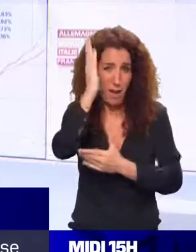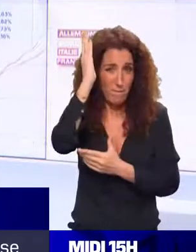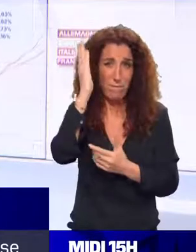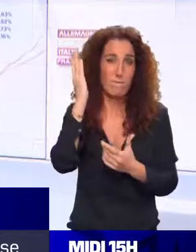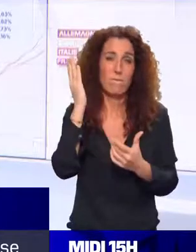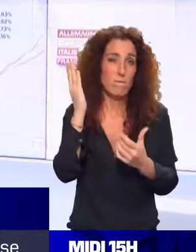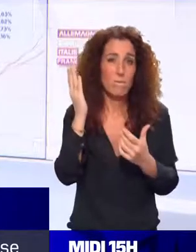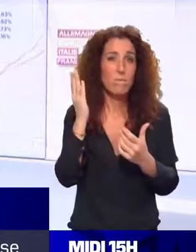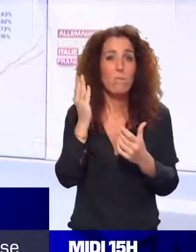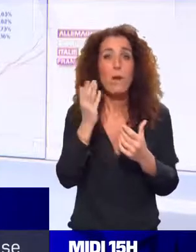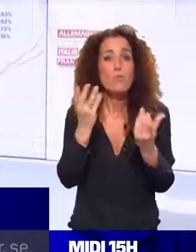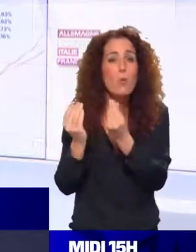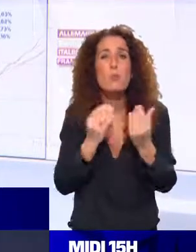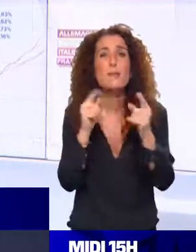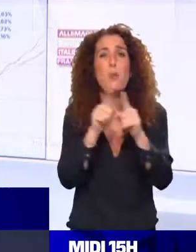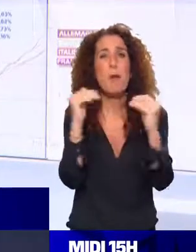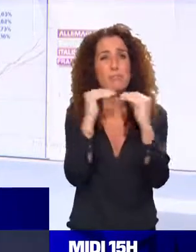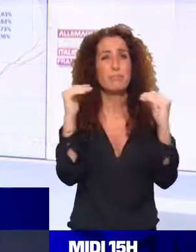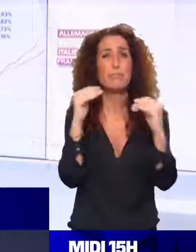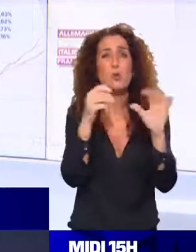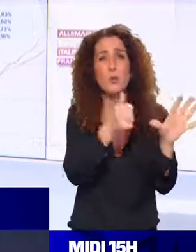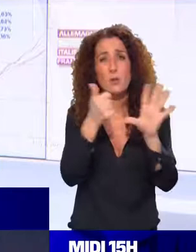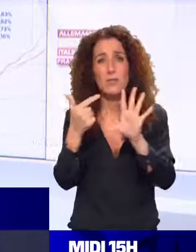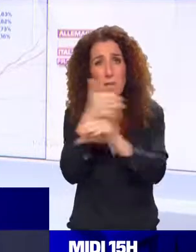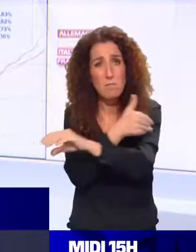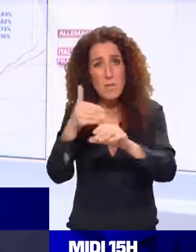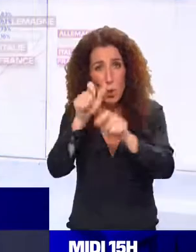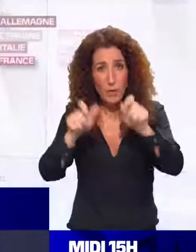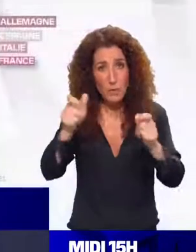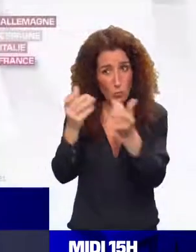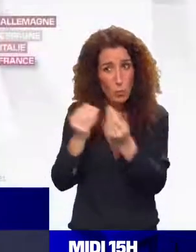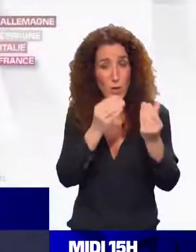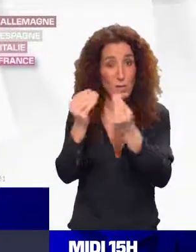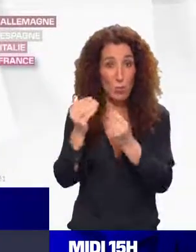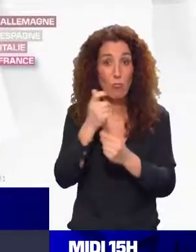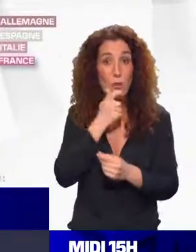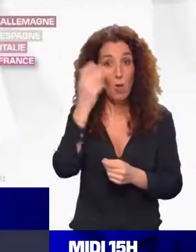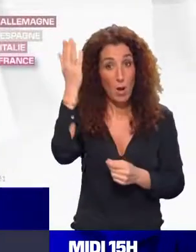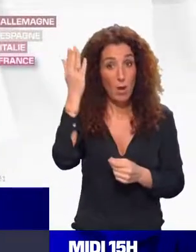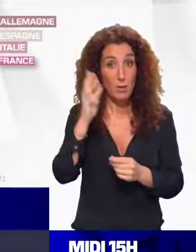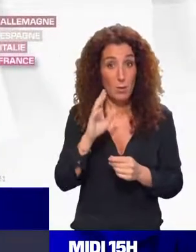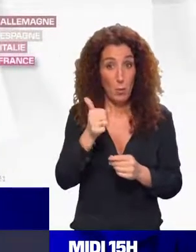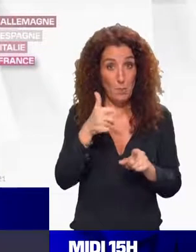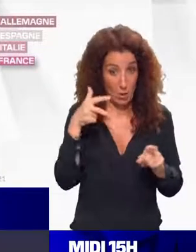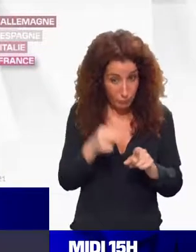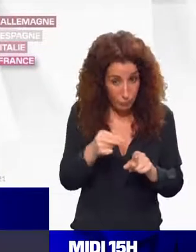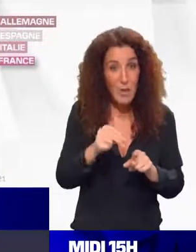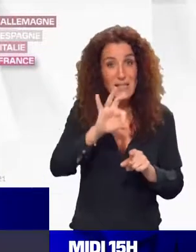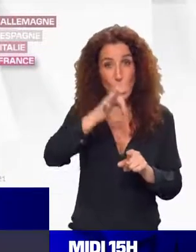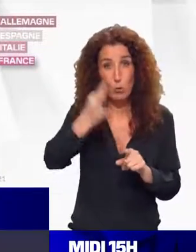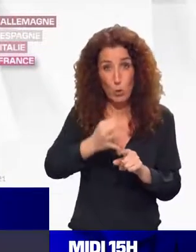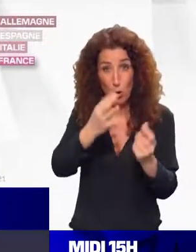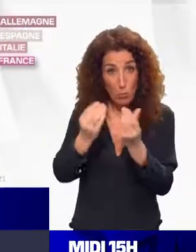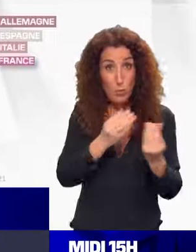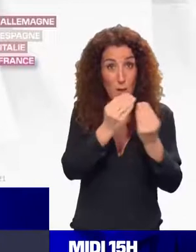population à peu près équivalente à celle de la France, environ 67 millions d'habitants. Eh bien, vous voyez, le Royaume-Uni a donné une première dose à 50% de sa